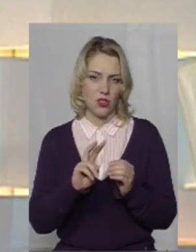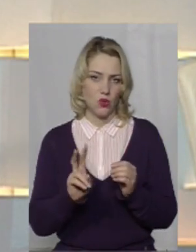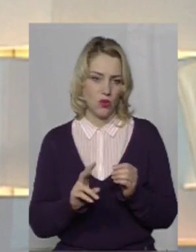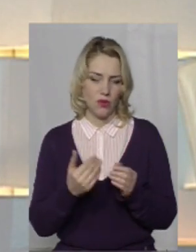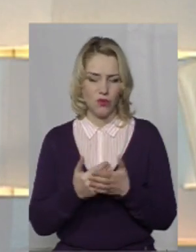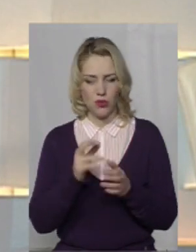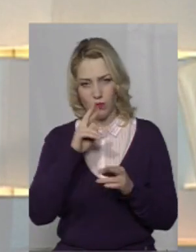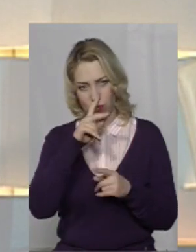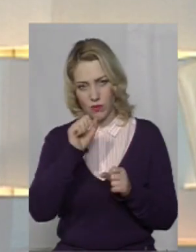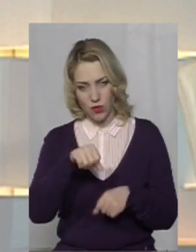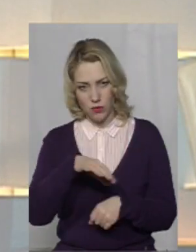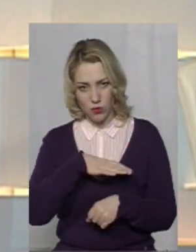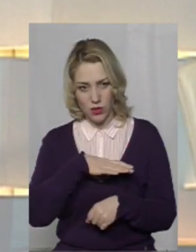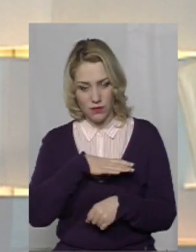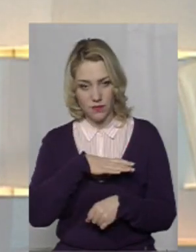можу помилятися.